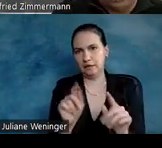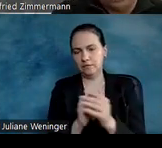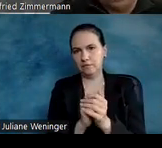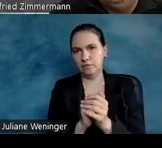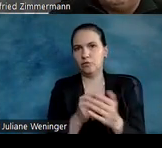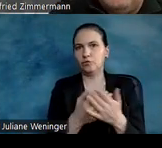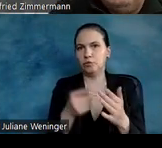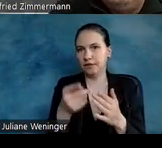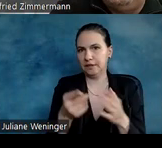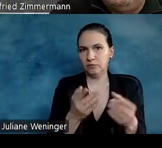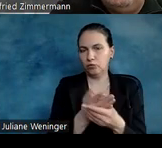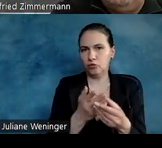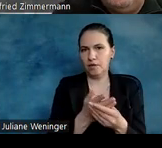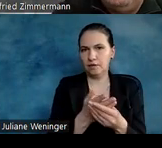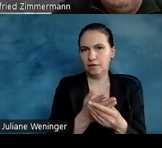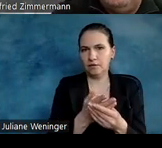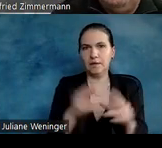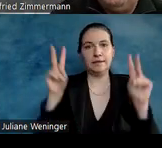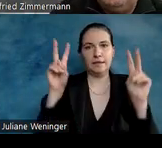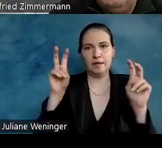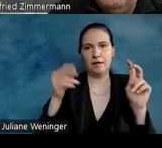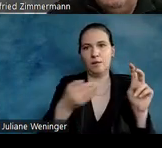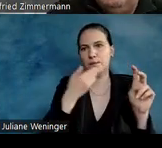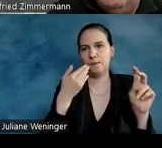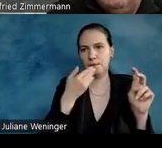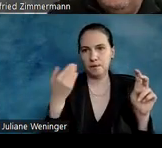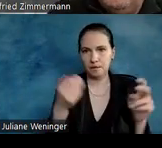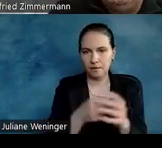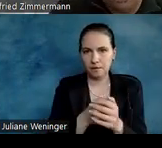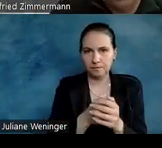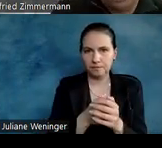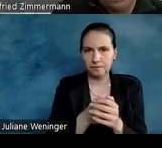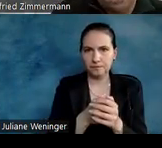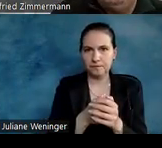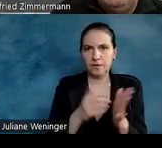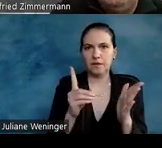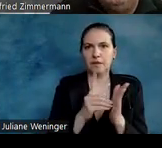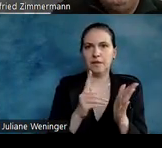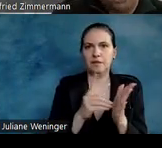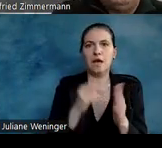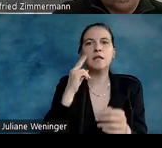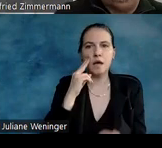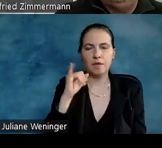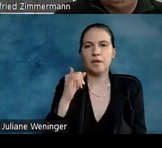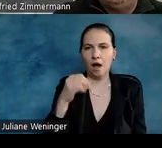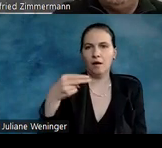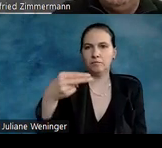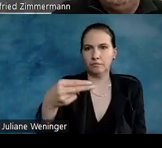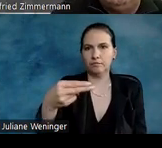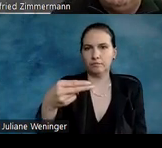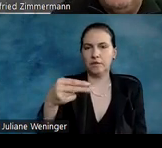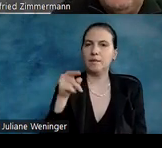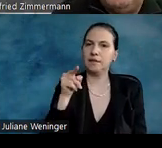diesem Dokument ist kein Titel vorhanden. Der Dateiname wird angezeigt, aber dieses